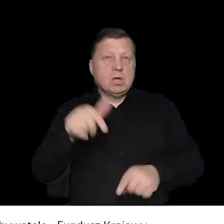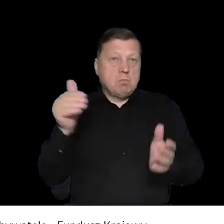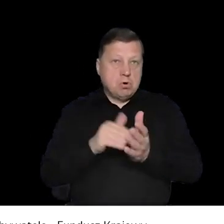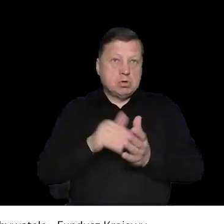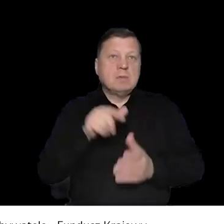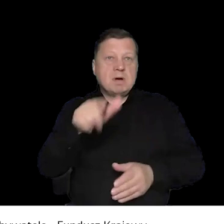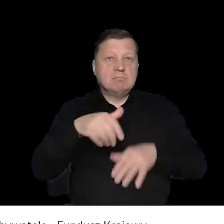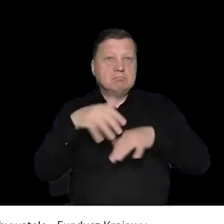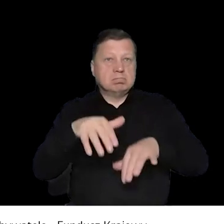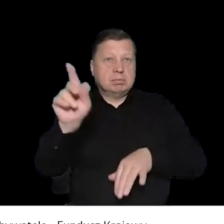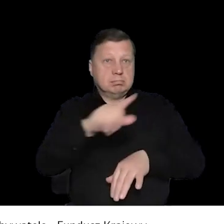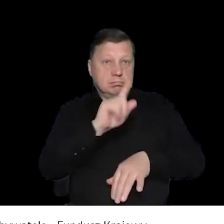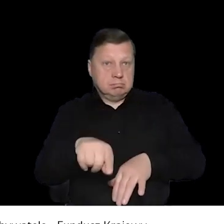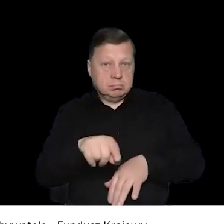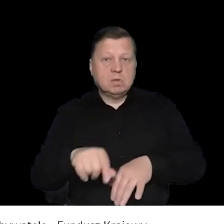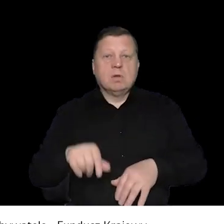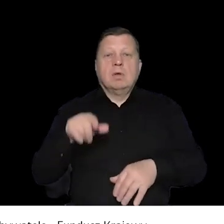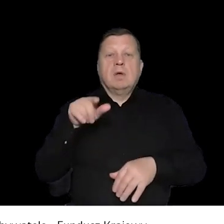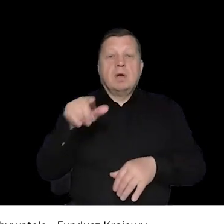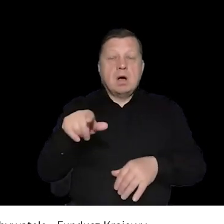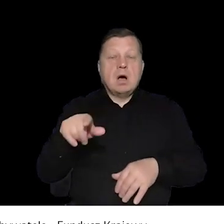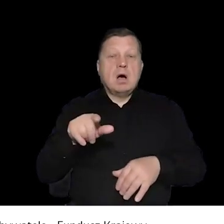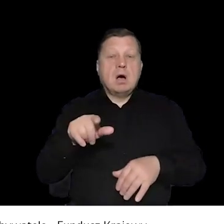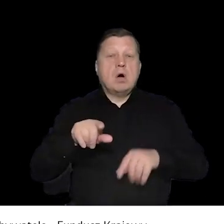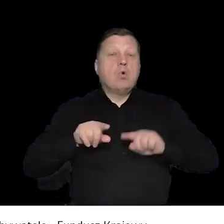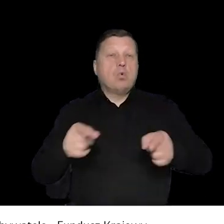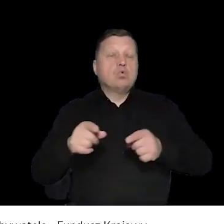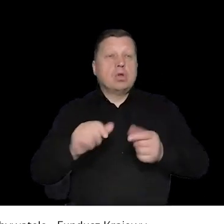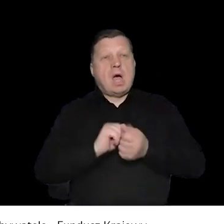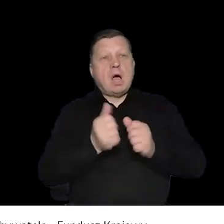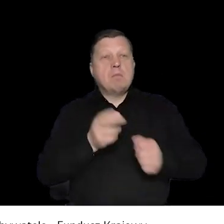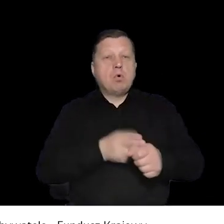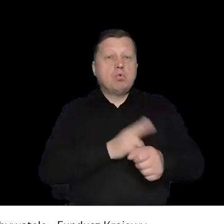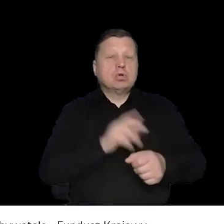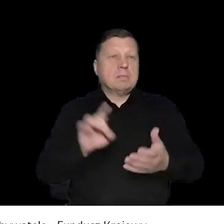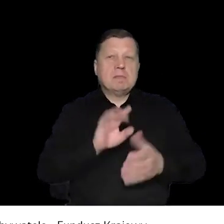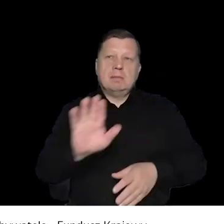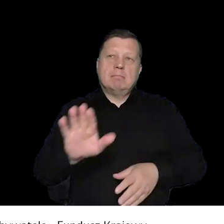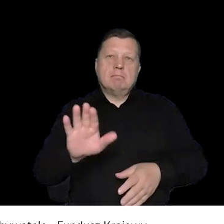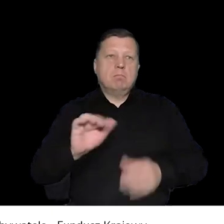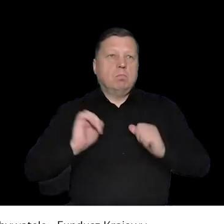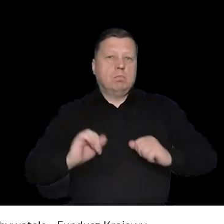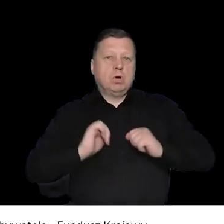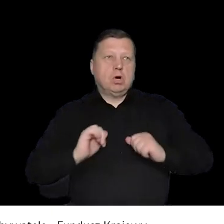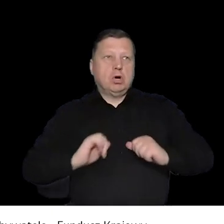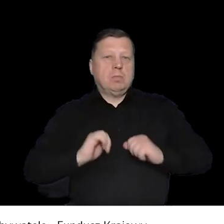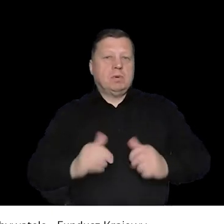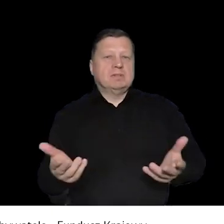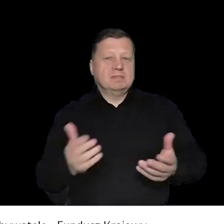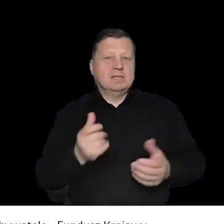tutaj często ten komplik występuje, tak, że policja widzi jednak potrzebę rozwiązania zgromadzenia, a